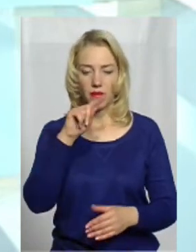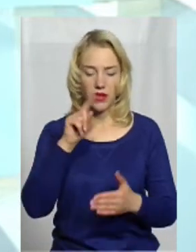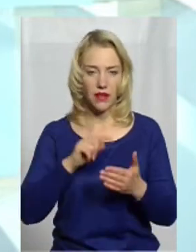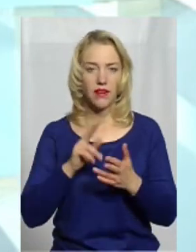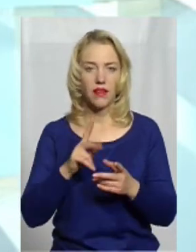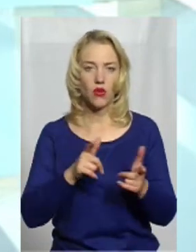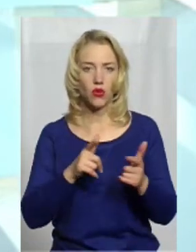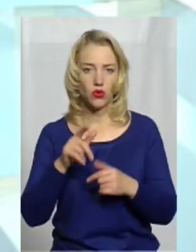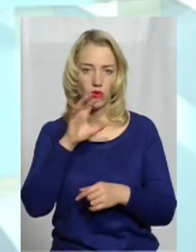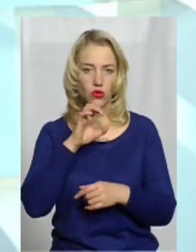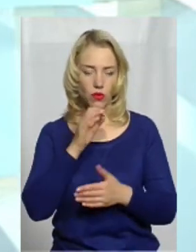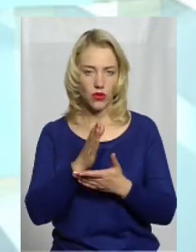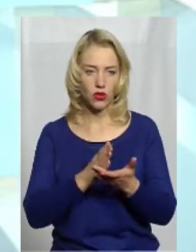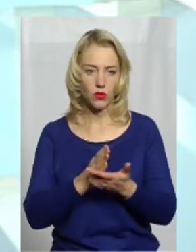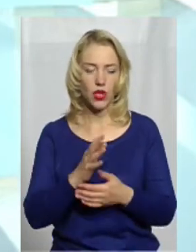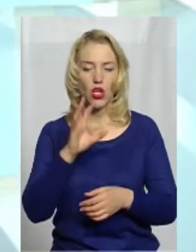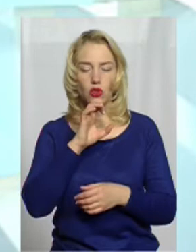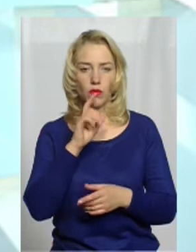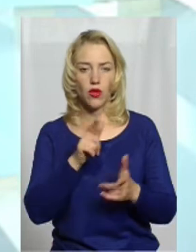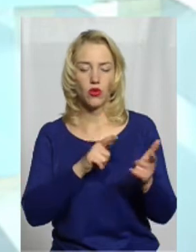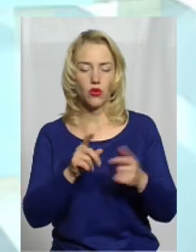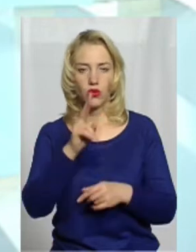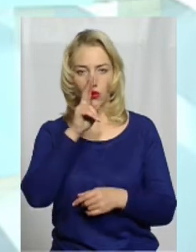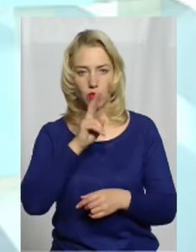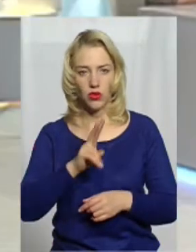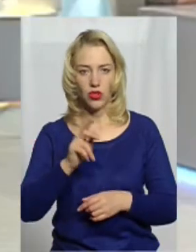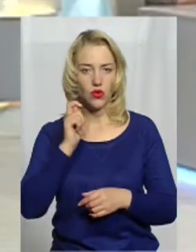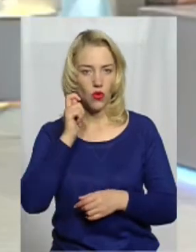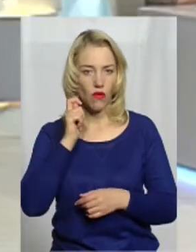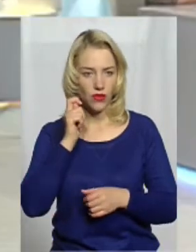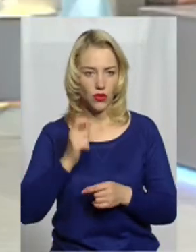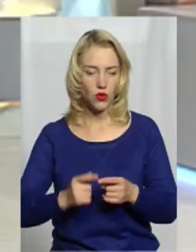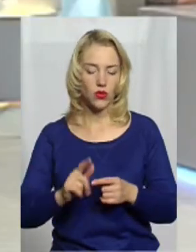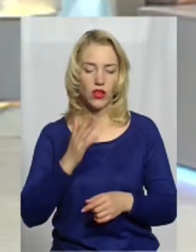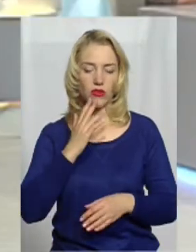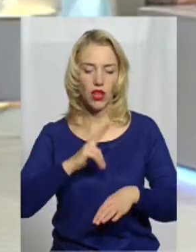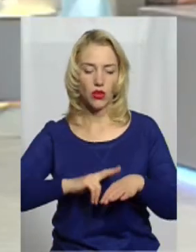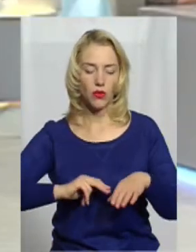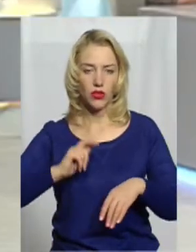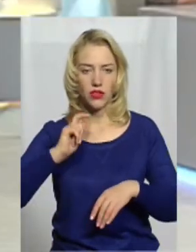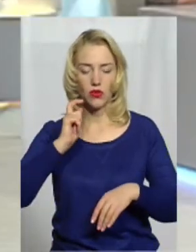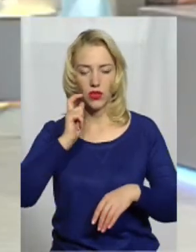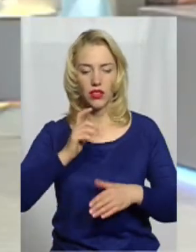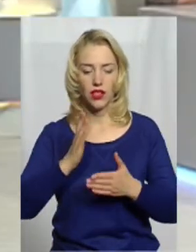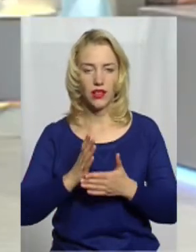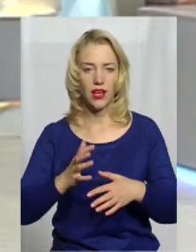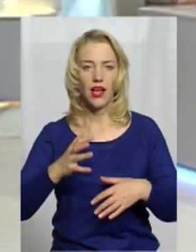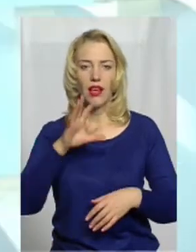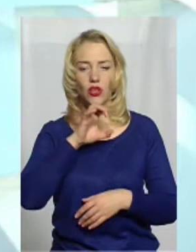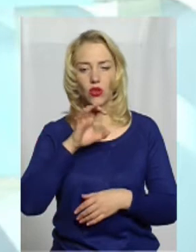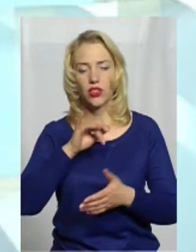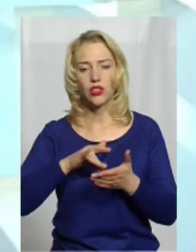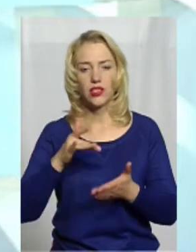готуємо з двохмісячного віку. В Національної поліції України є кінологічні центри, які займаються